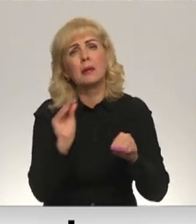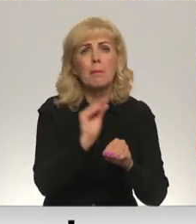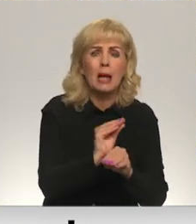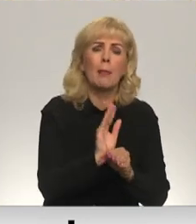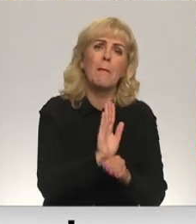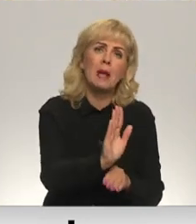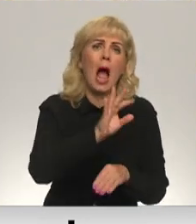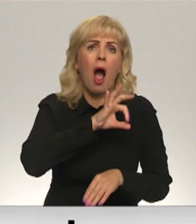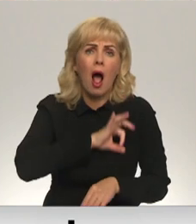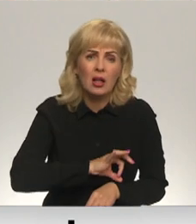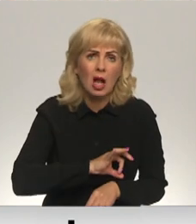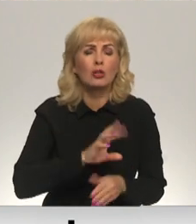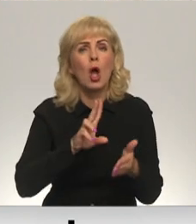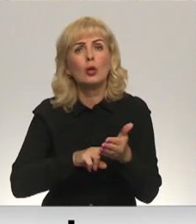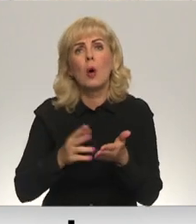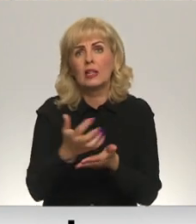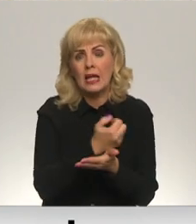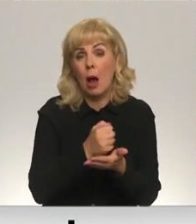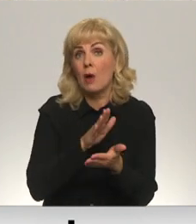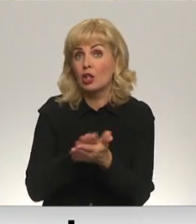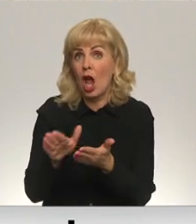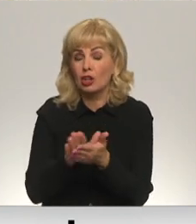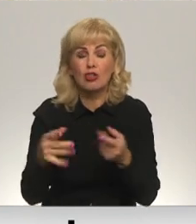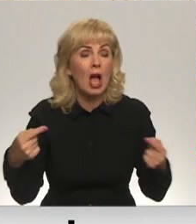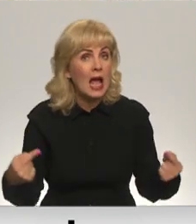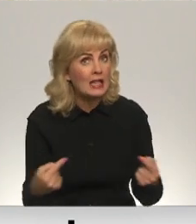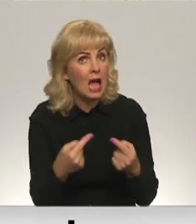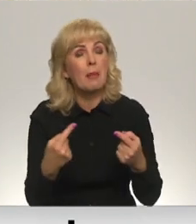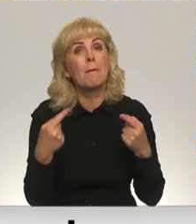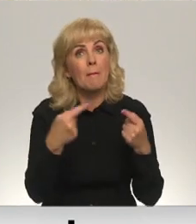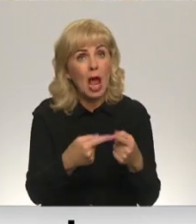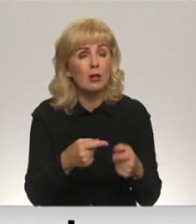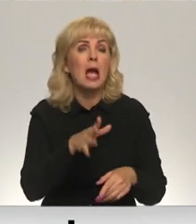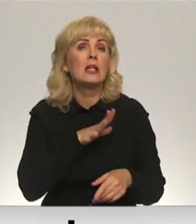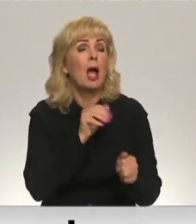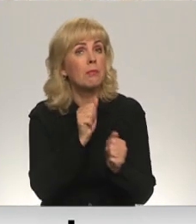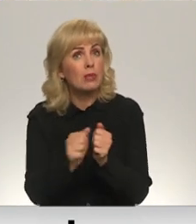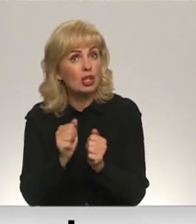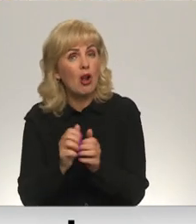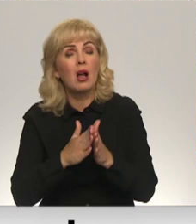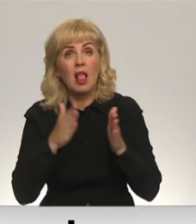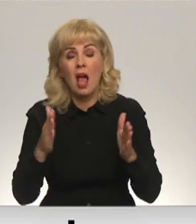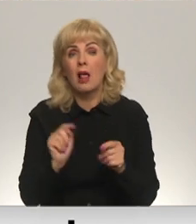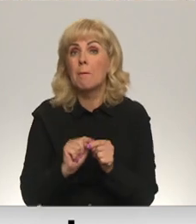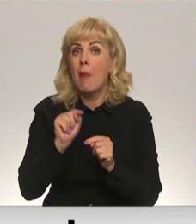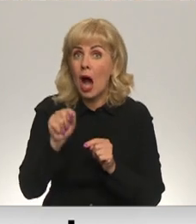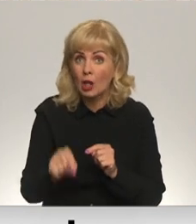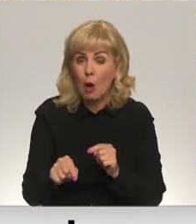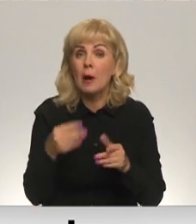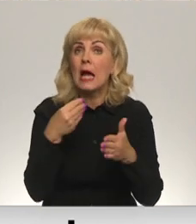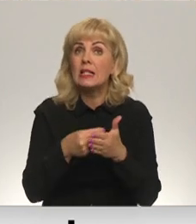algas un nodokļu ieņēmumu tērēšana neatbilstīgiem mērķiem. Tie ir biežākie un lielākie pārkāpumi, kurus,